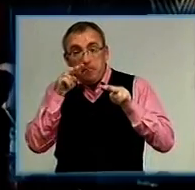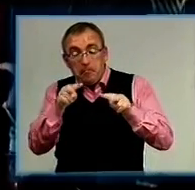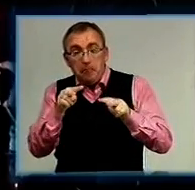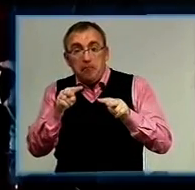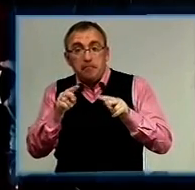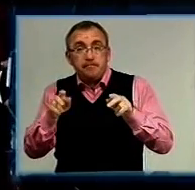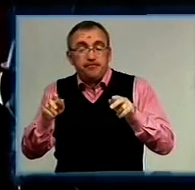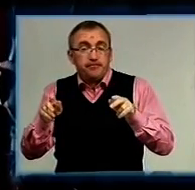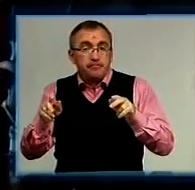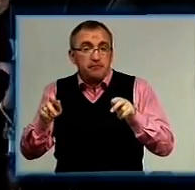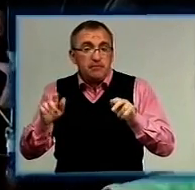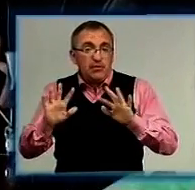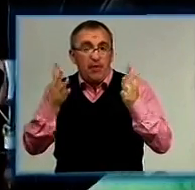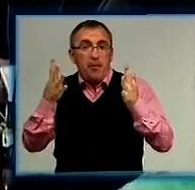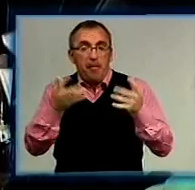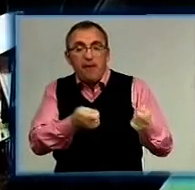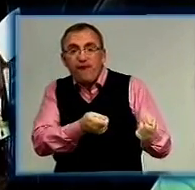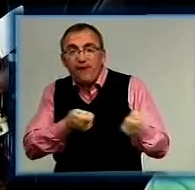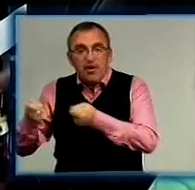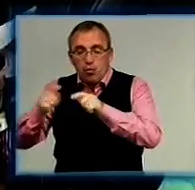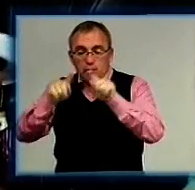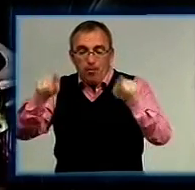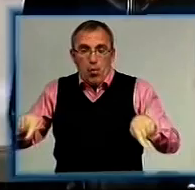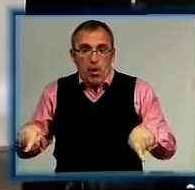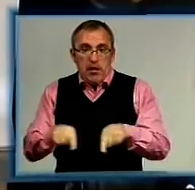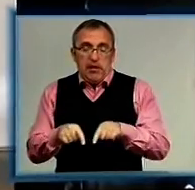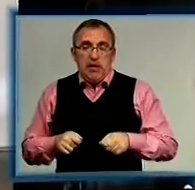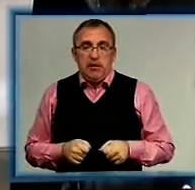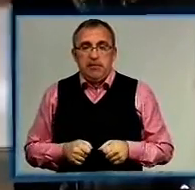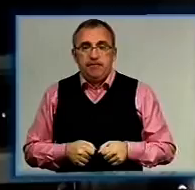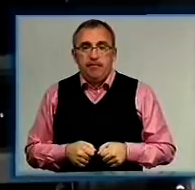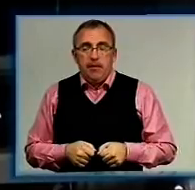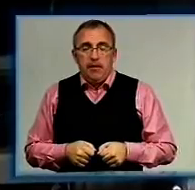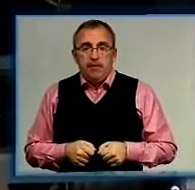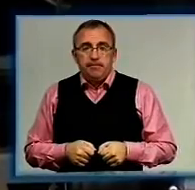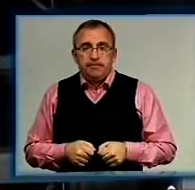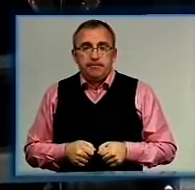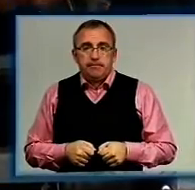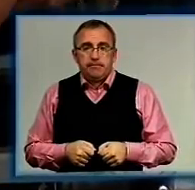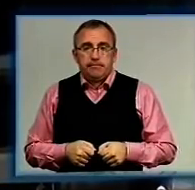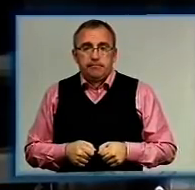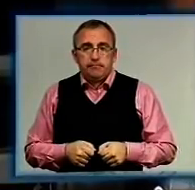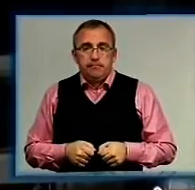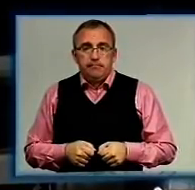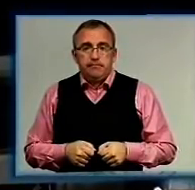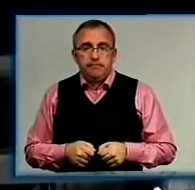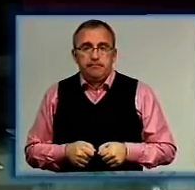випадки виносу бюлетенів. Марія Староста, Сергій Баранюк, Володимир Волок, Анатолій Басистий, Олександр Донцов. День за днем.